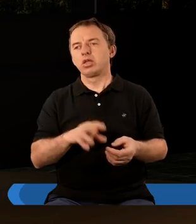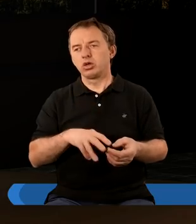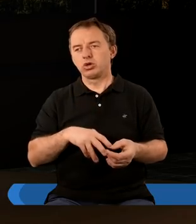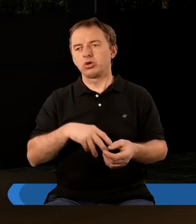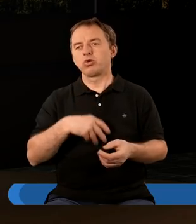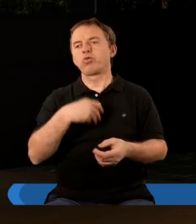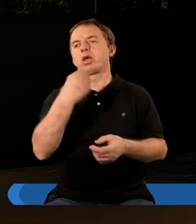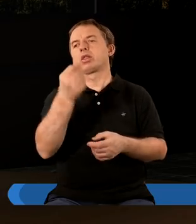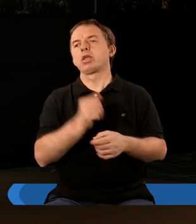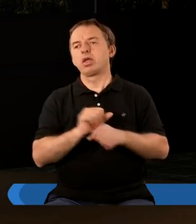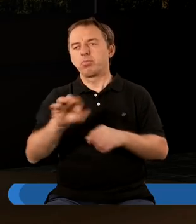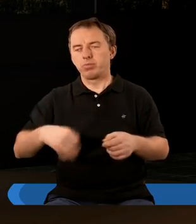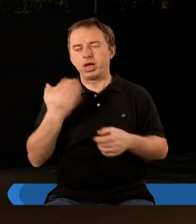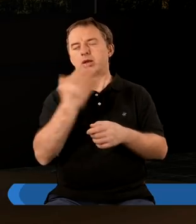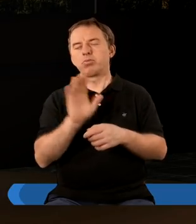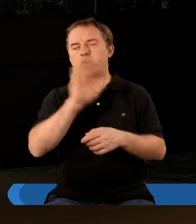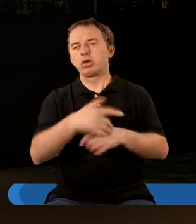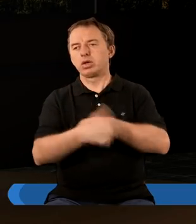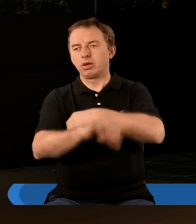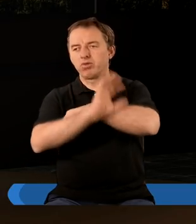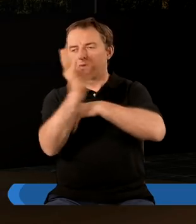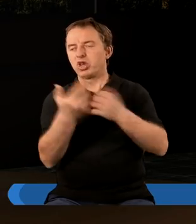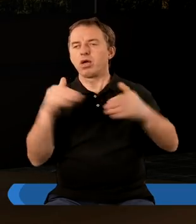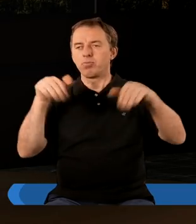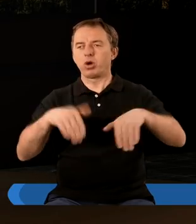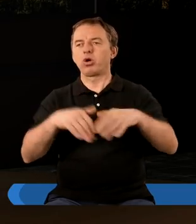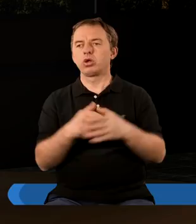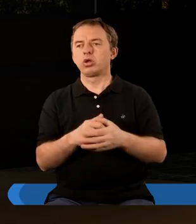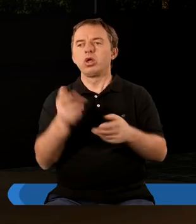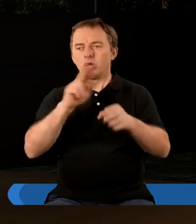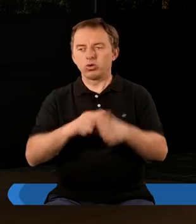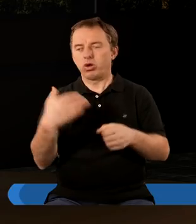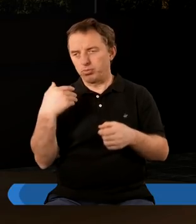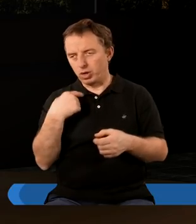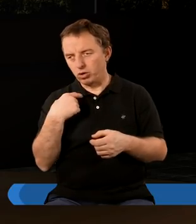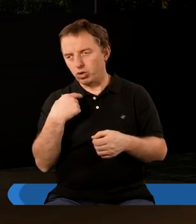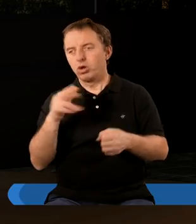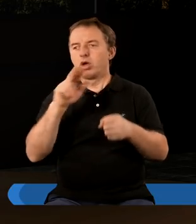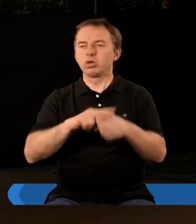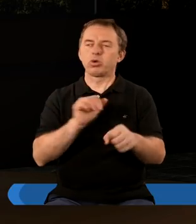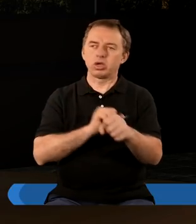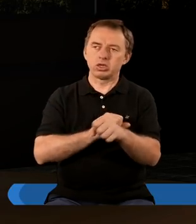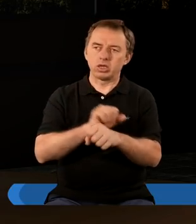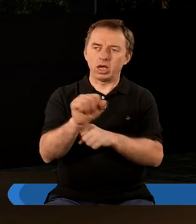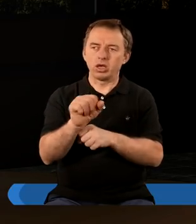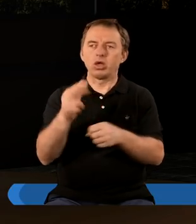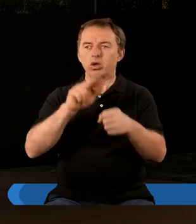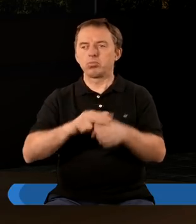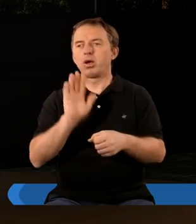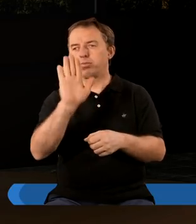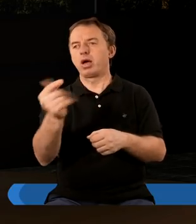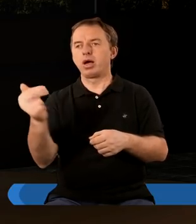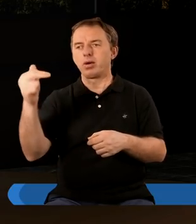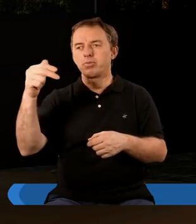święty, święty jest Pan, Bóg Wszechmogący, który był i który jest i